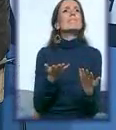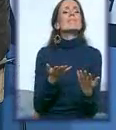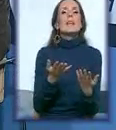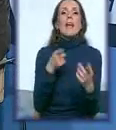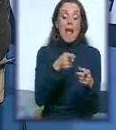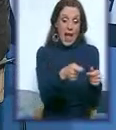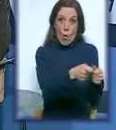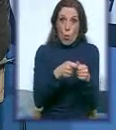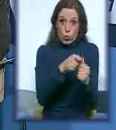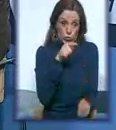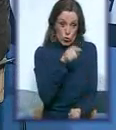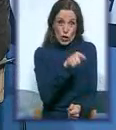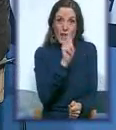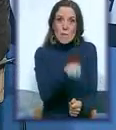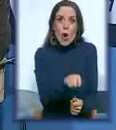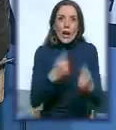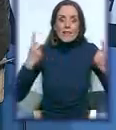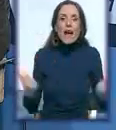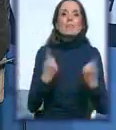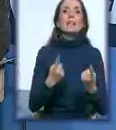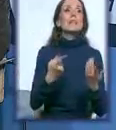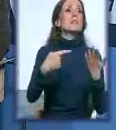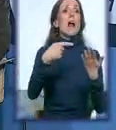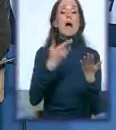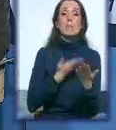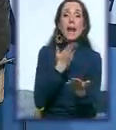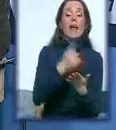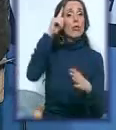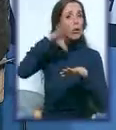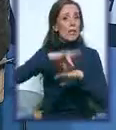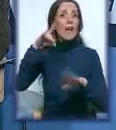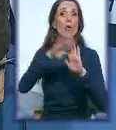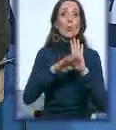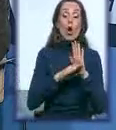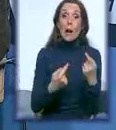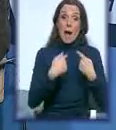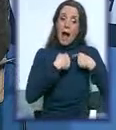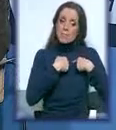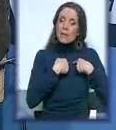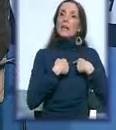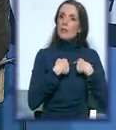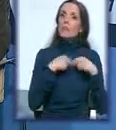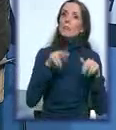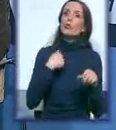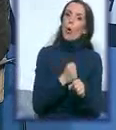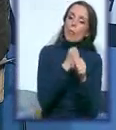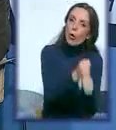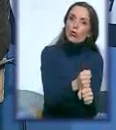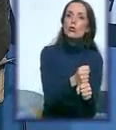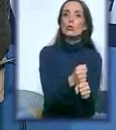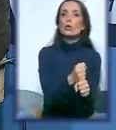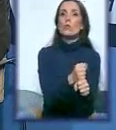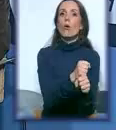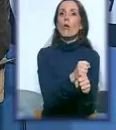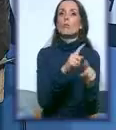je to koje inicira predlog, ideju, program naše da podržimo na ovaj ili na onaj način i da se uključimo